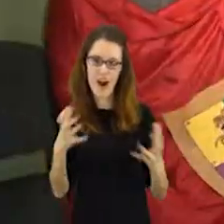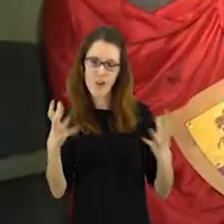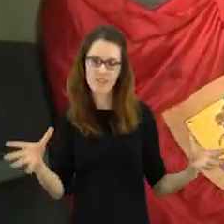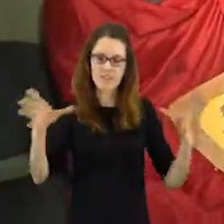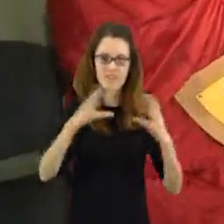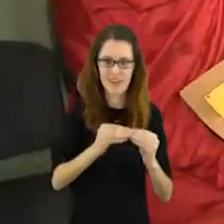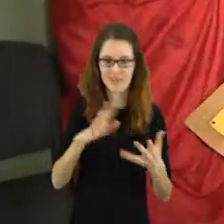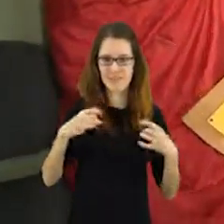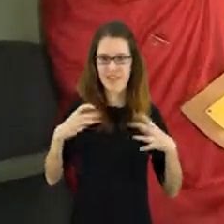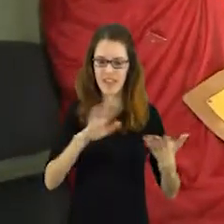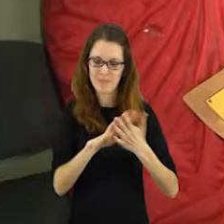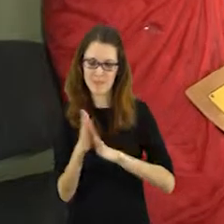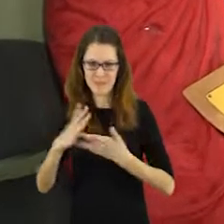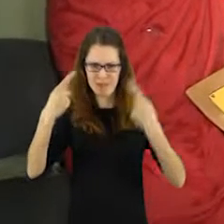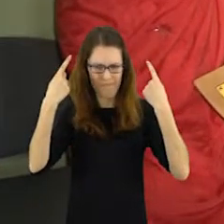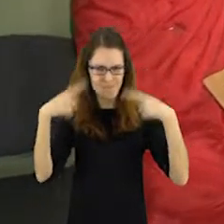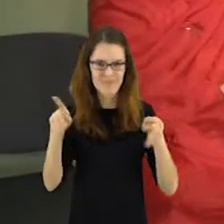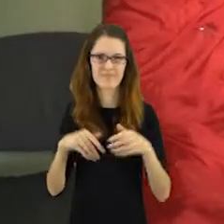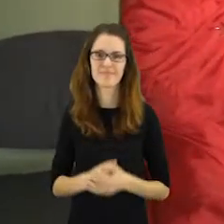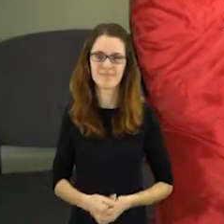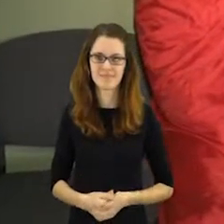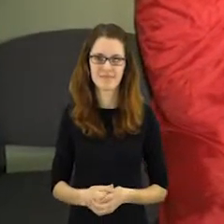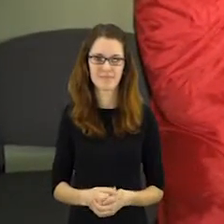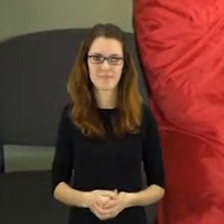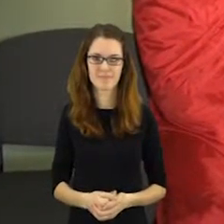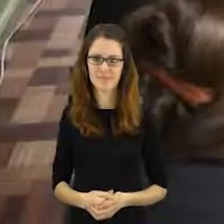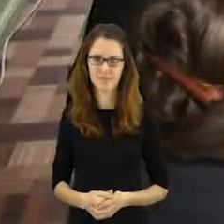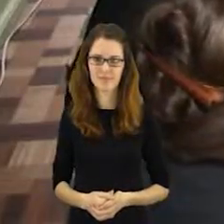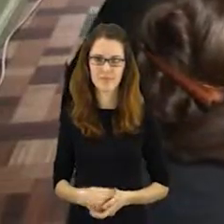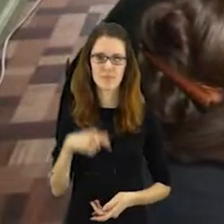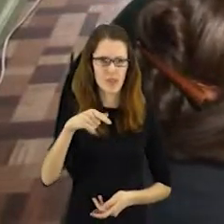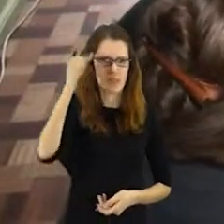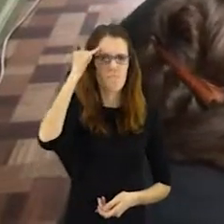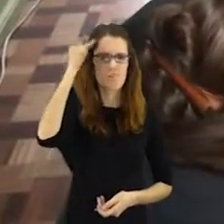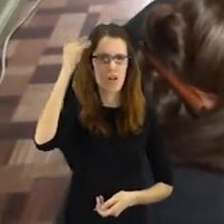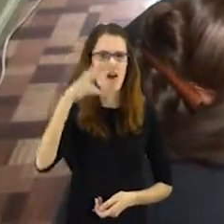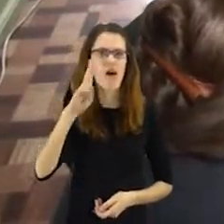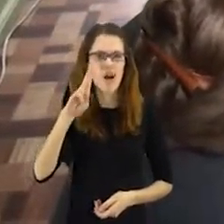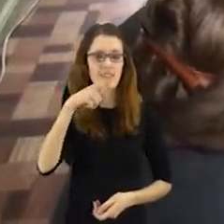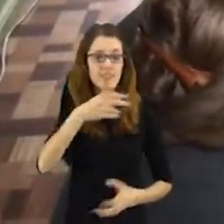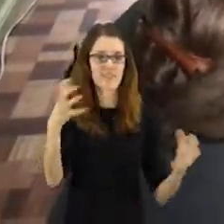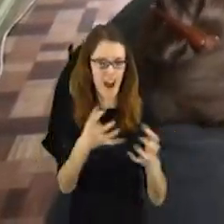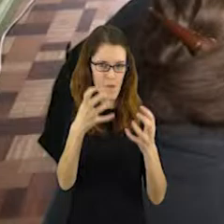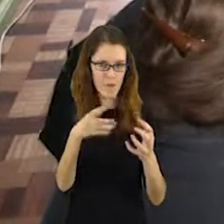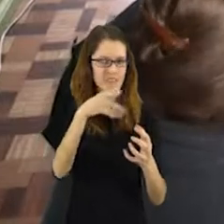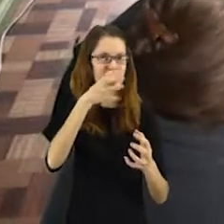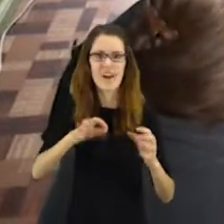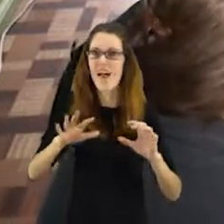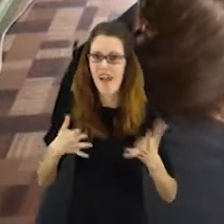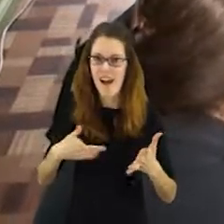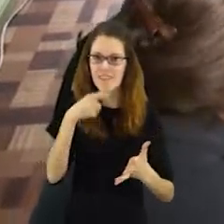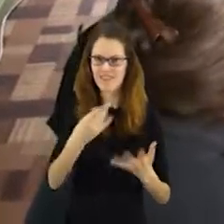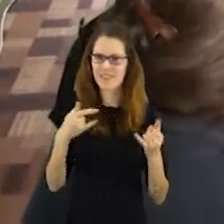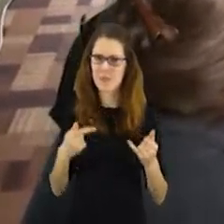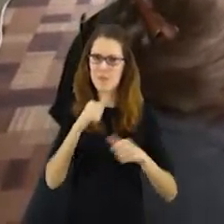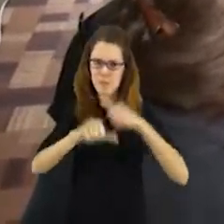namuose mažiai kartu sauklėtojomis surengė kiek netradicinę šventę. Idėjos autorės sako, kad šiemet vaikams surengė inscenizuotą